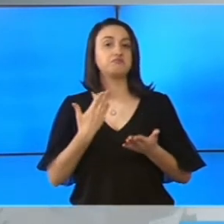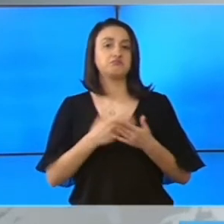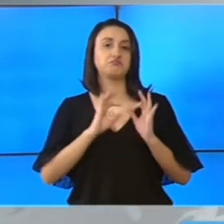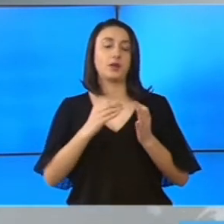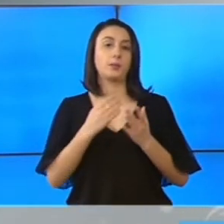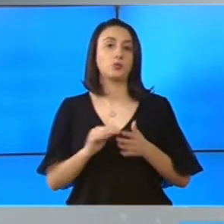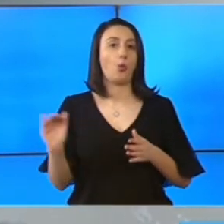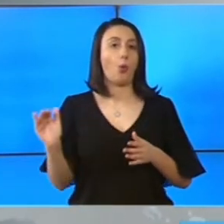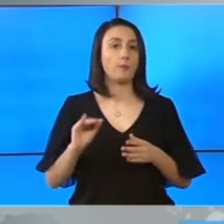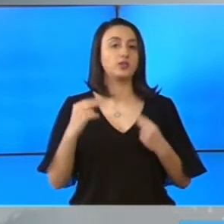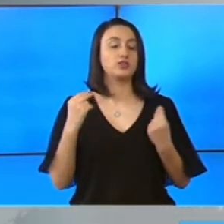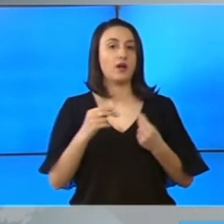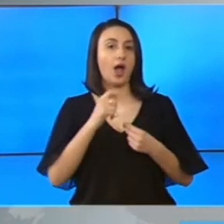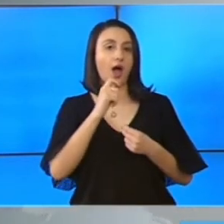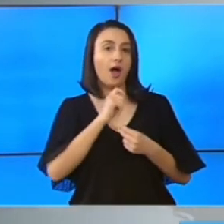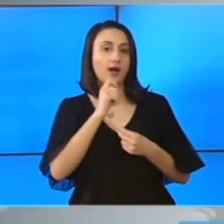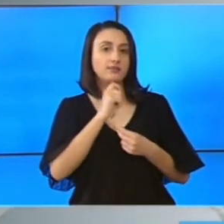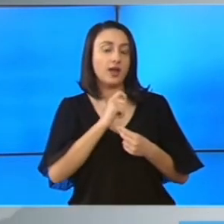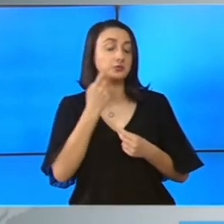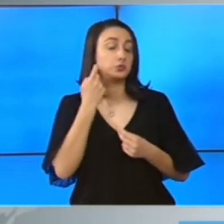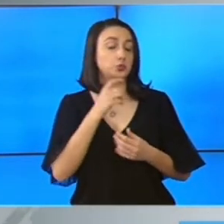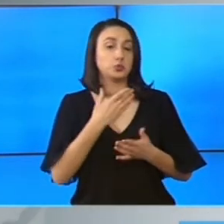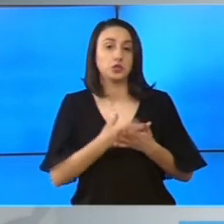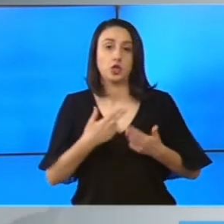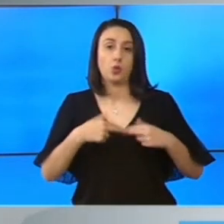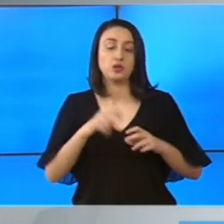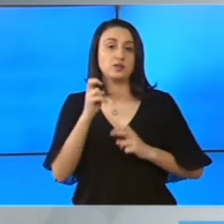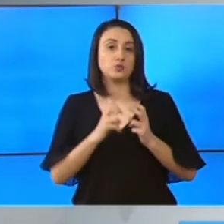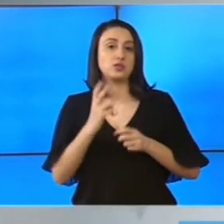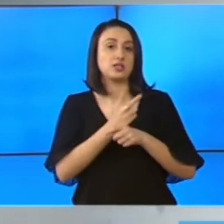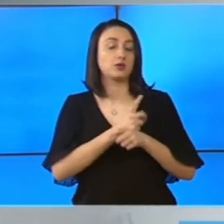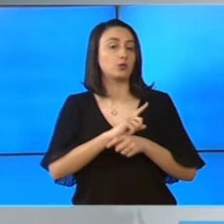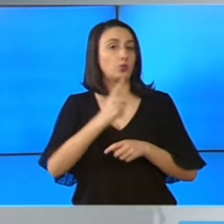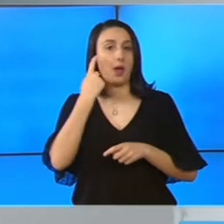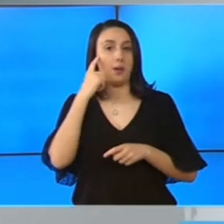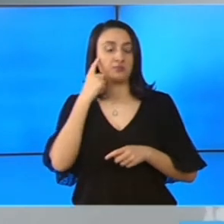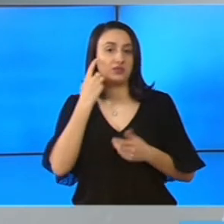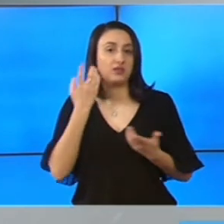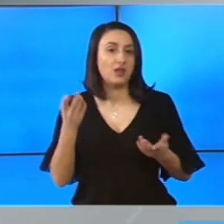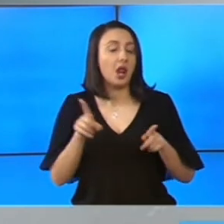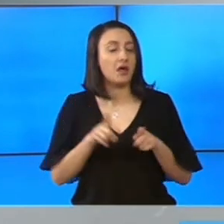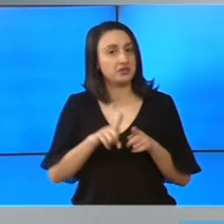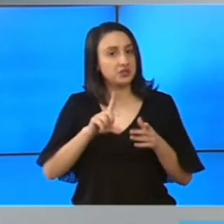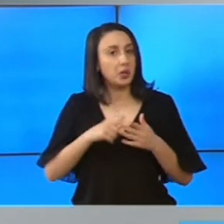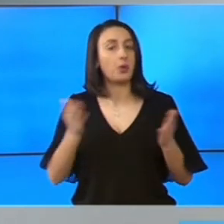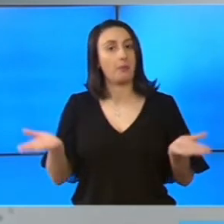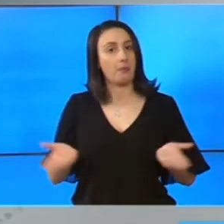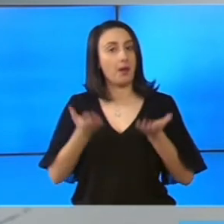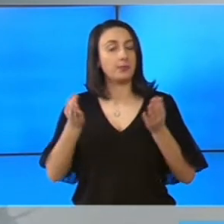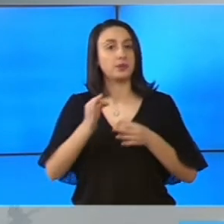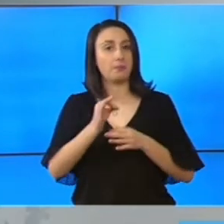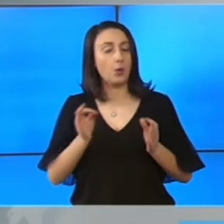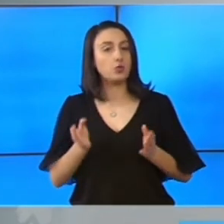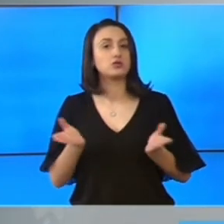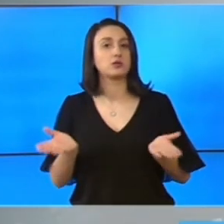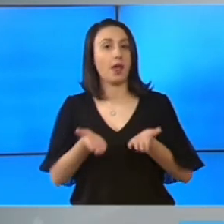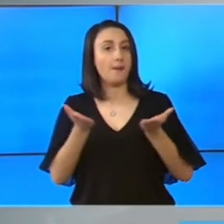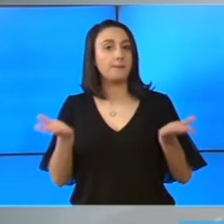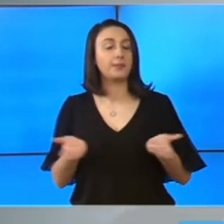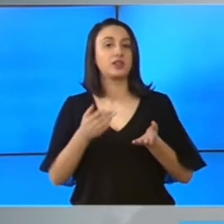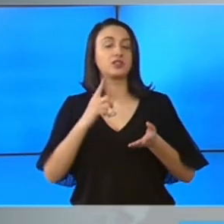copii sub formă de ACADEA. Nu știu de ce noi, ca instituții ale statului, n-ar trebui să accelerăm un proces odată de